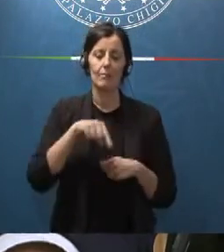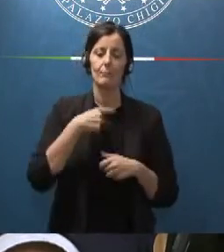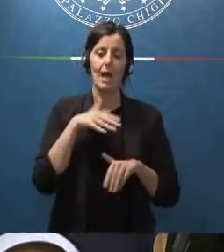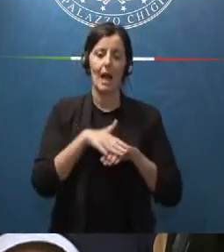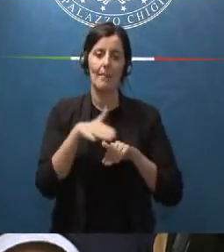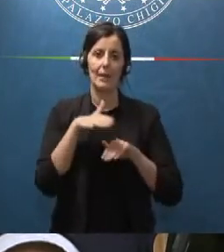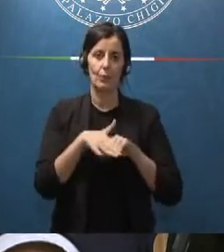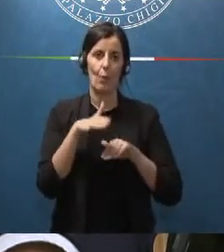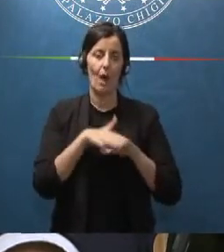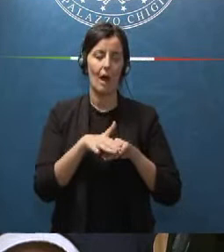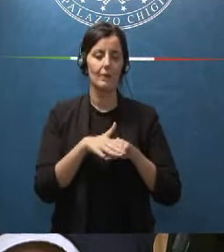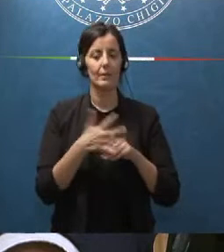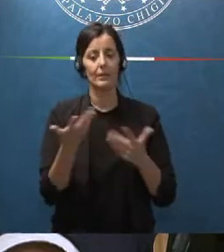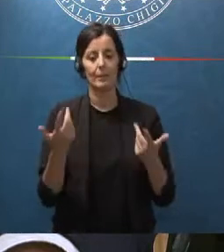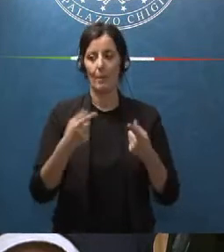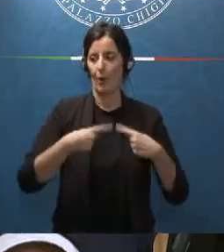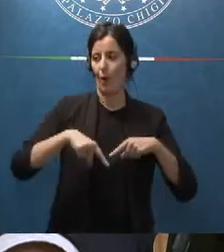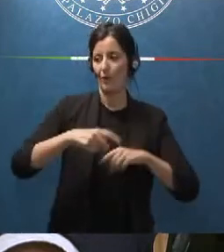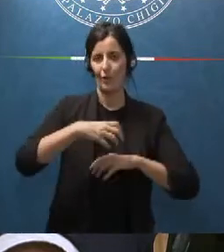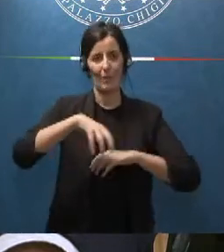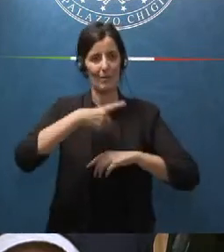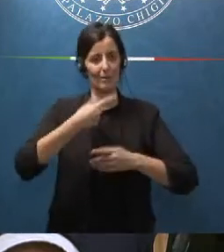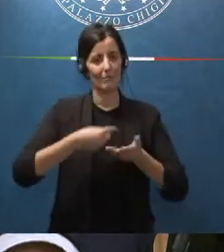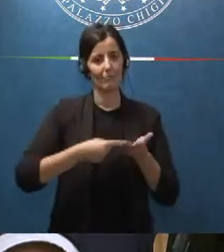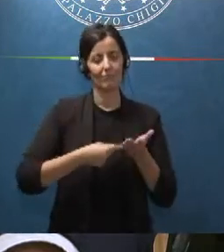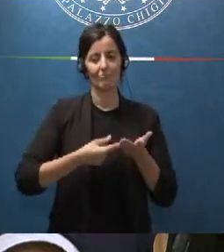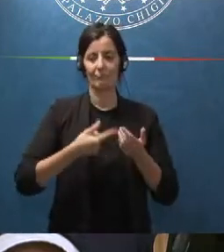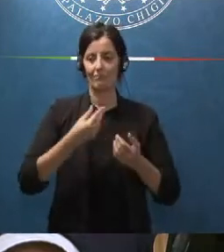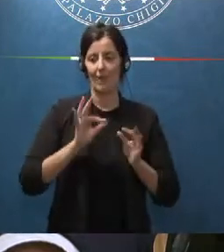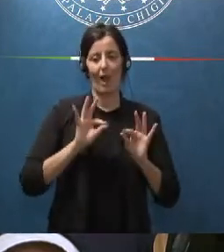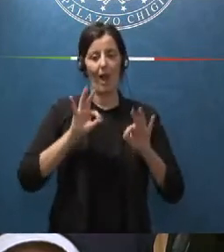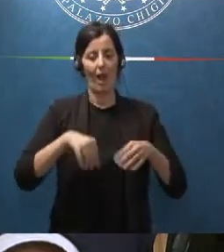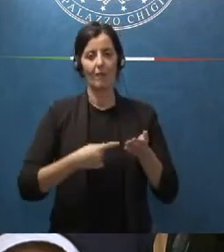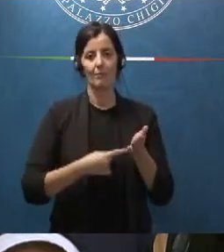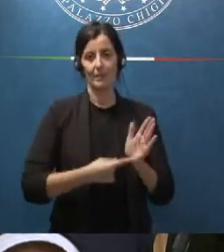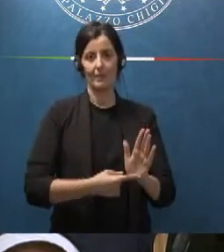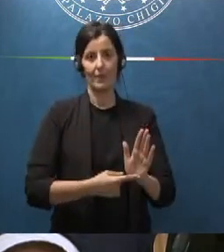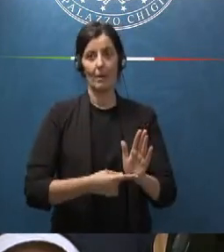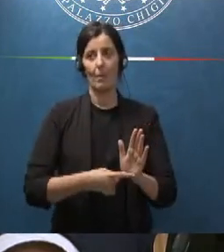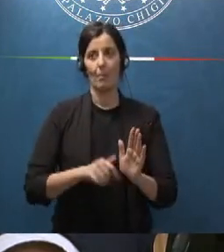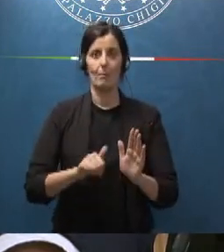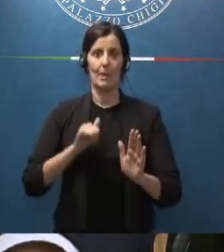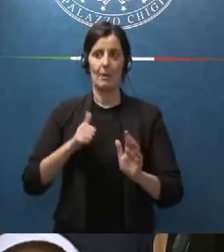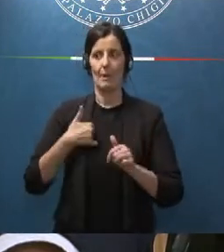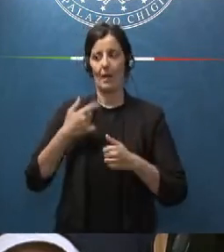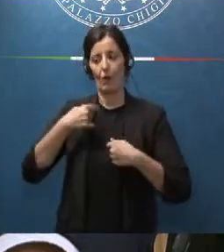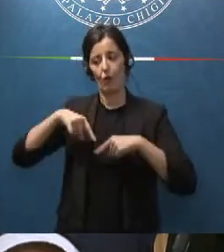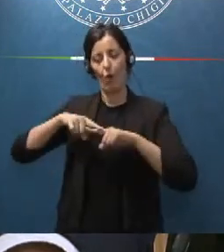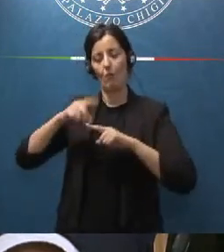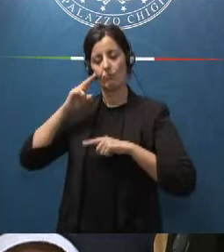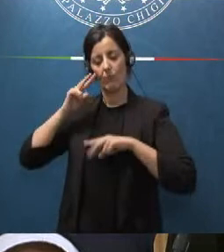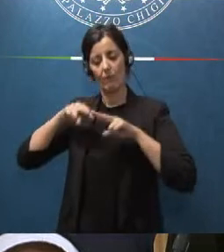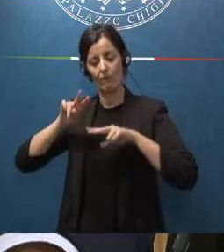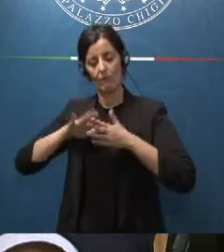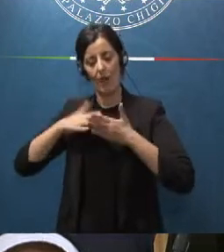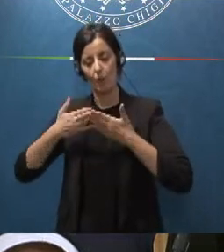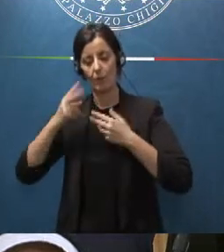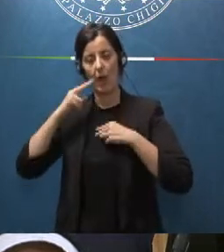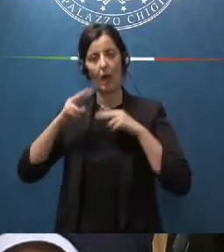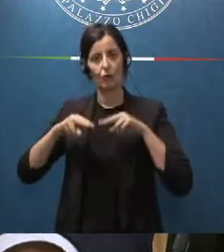diciamo a presentarci in consiglio dei ministri dopo aver comunque non soltanto valutato noi ma aver